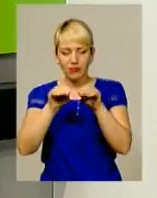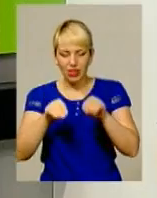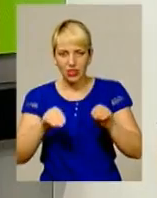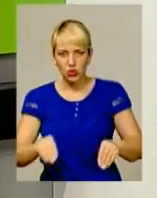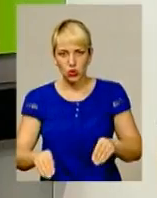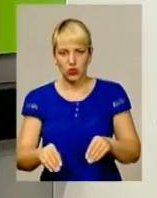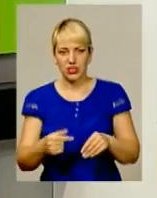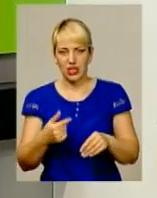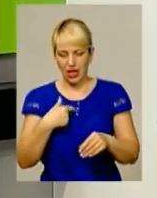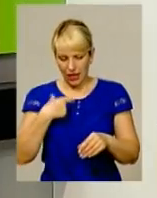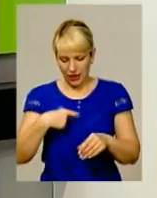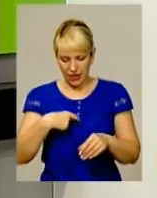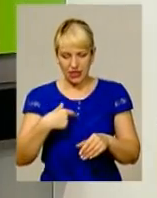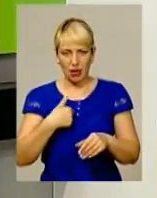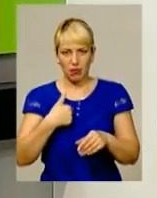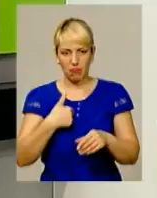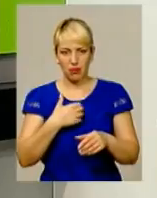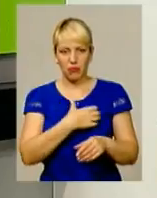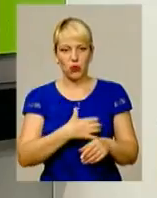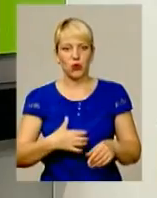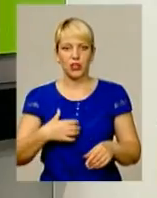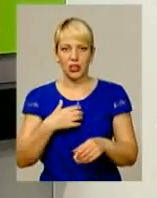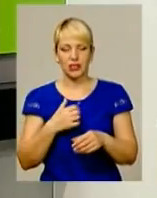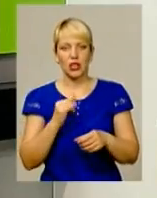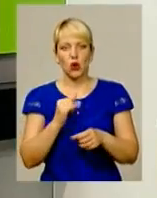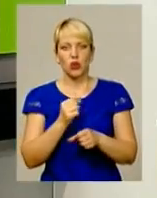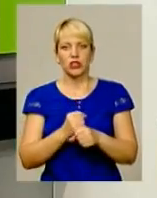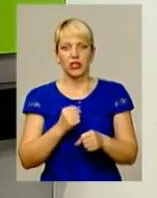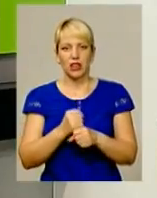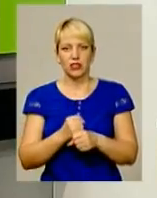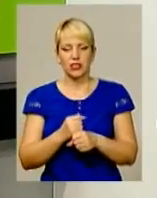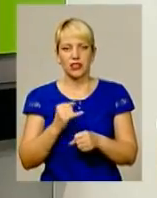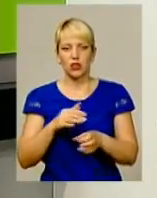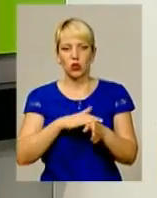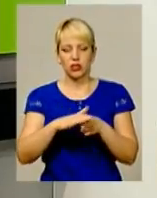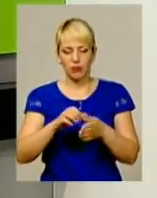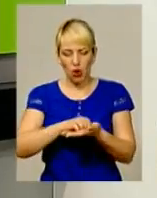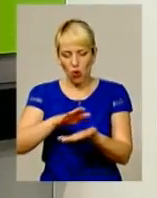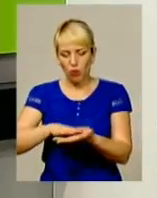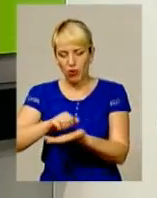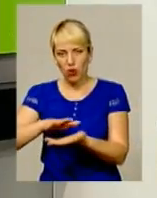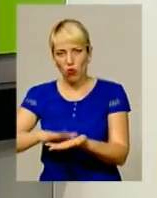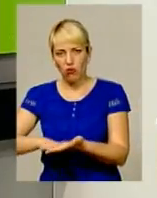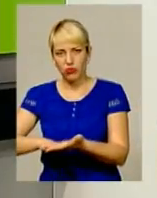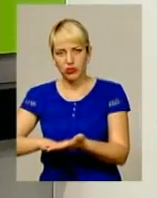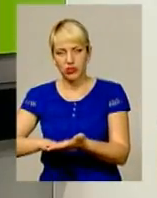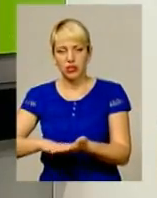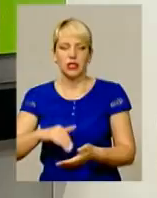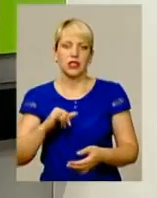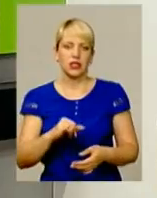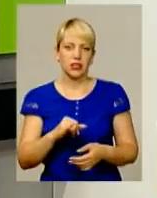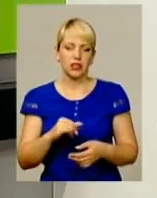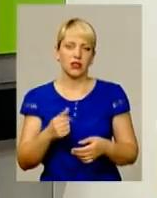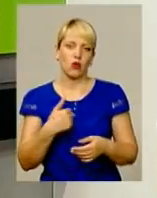для себе ставимо пріоритетом в діяльності саме дотримання обліково-реєстраційної дисципліни. Ну і